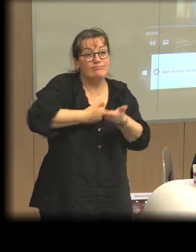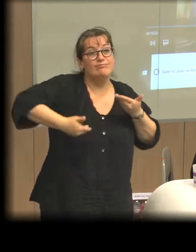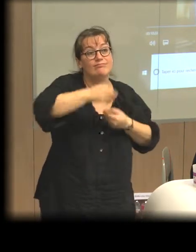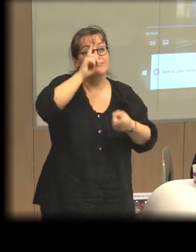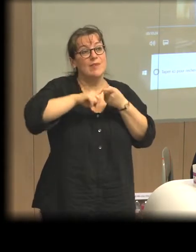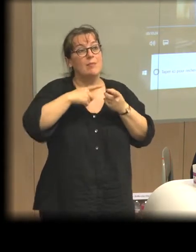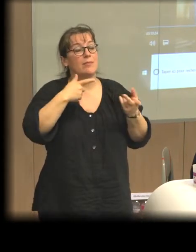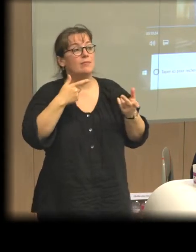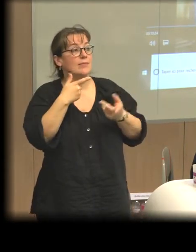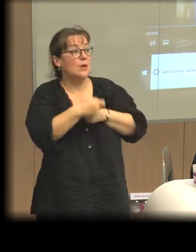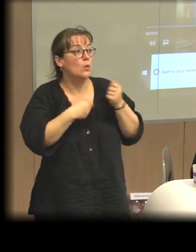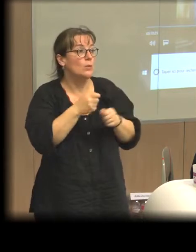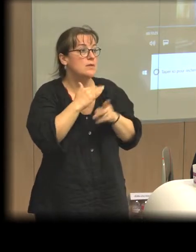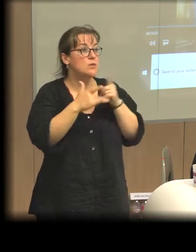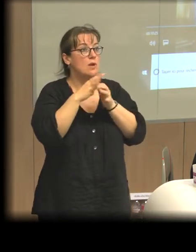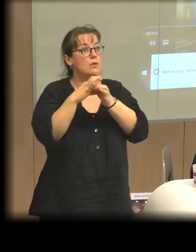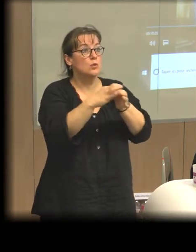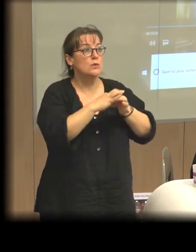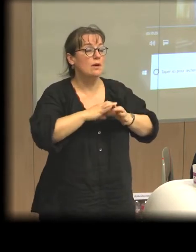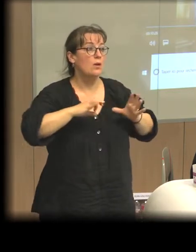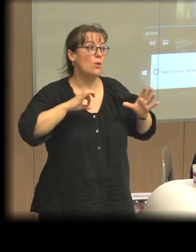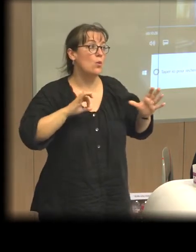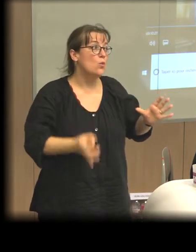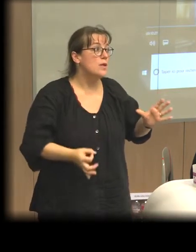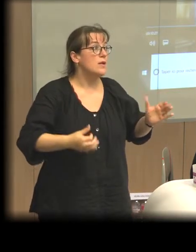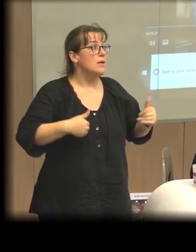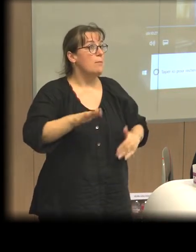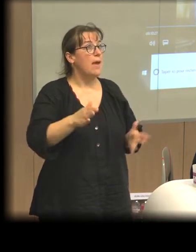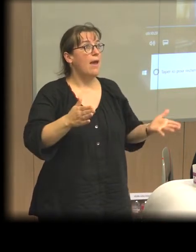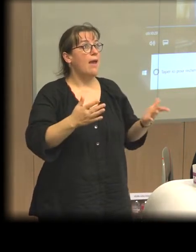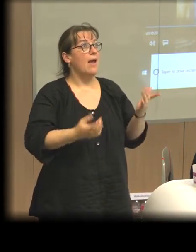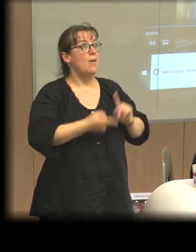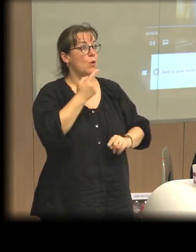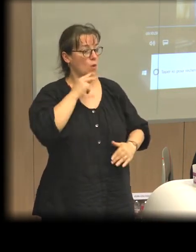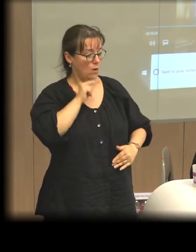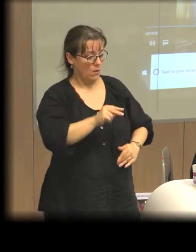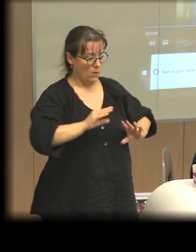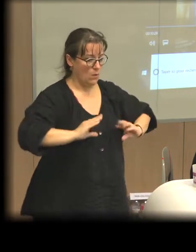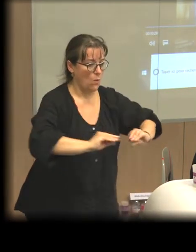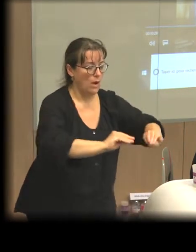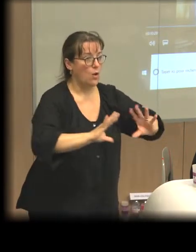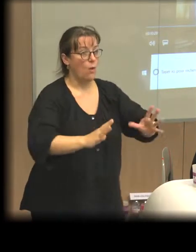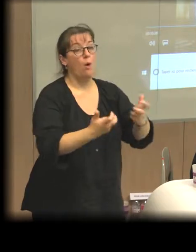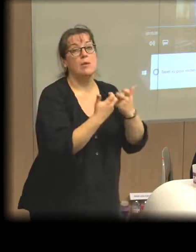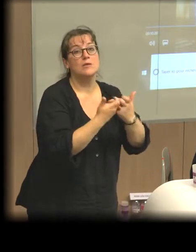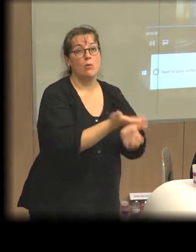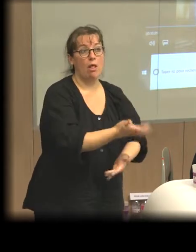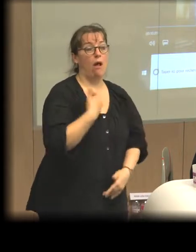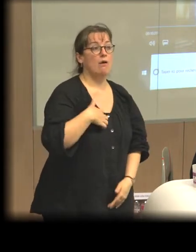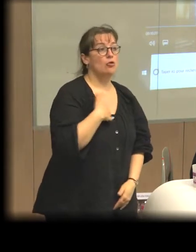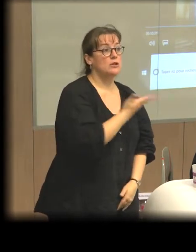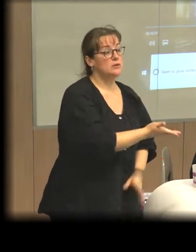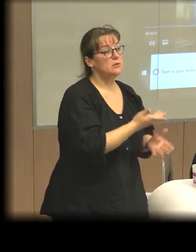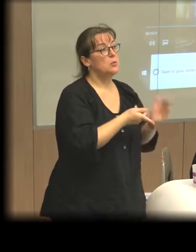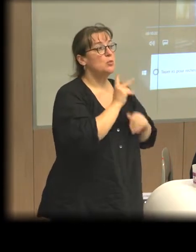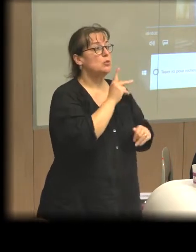sociale et solidaire, ce sont des façons de l'envisager qui sont mises en exergue en Argentine à travers